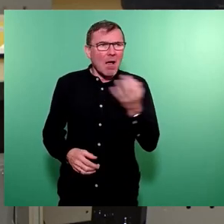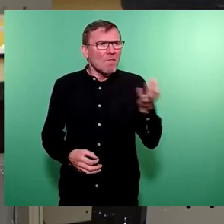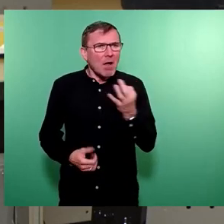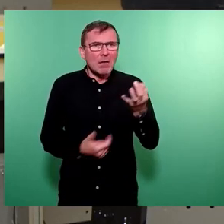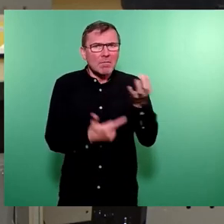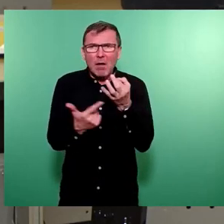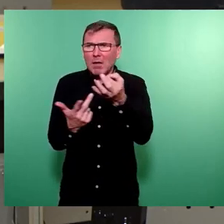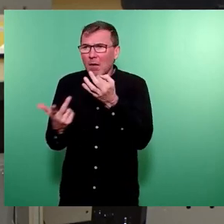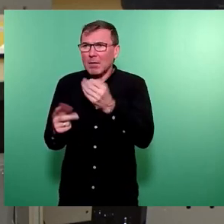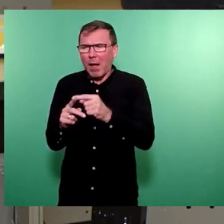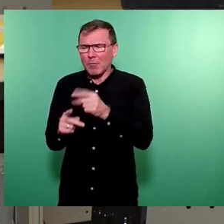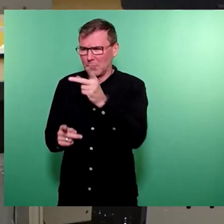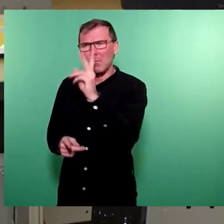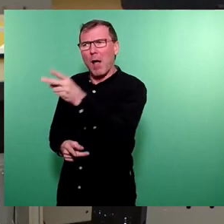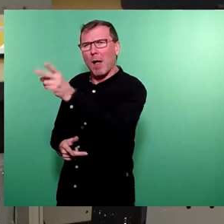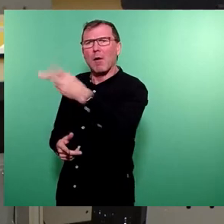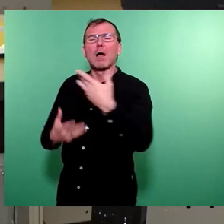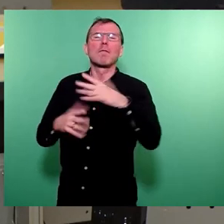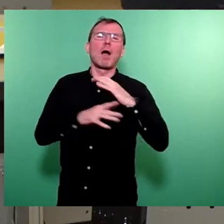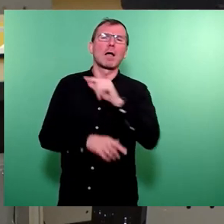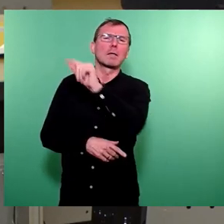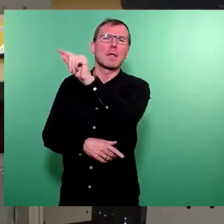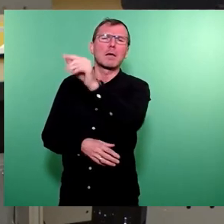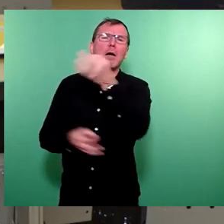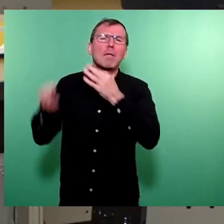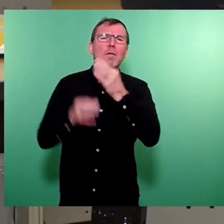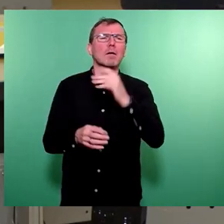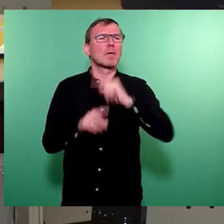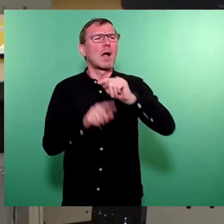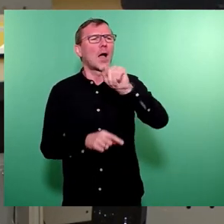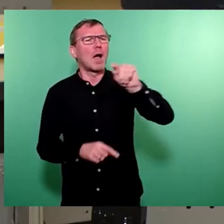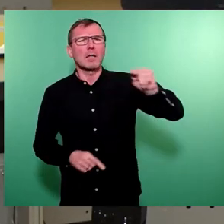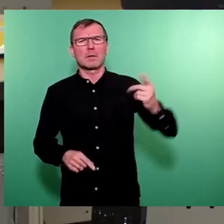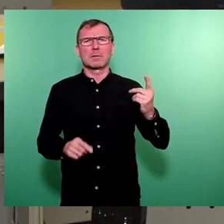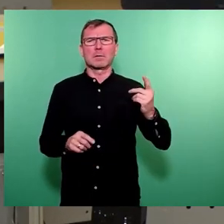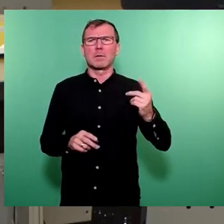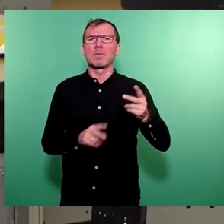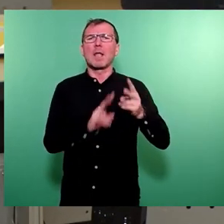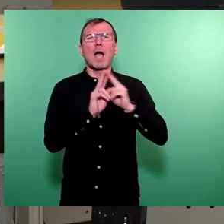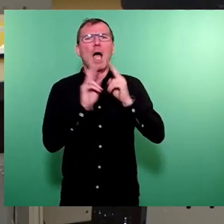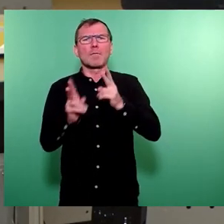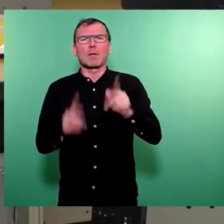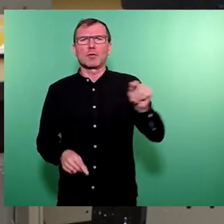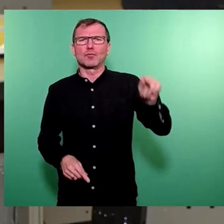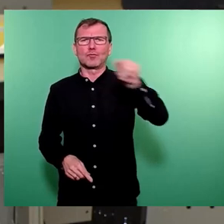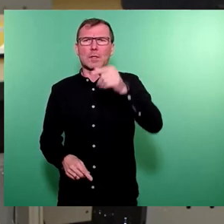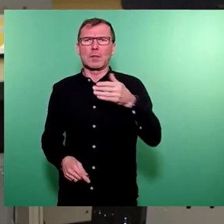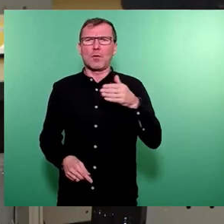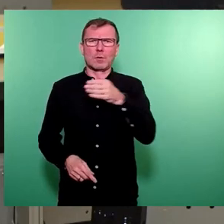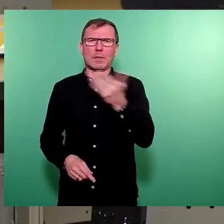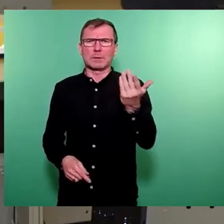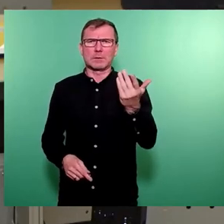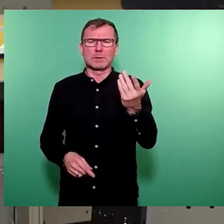insbesondere von freien Trägern dieser Stadt, aber auch vielen anderen, die im Auftrag der Stadt unterwegs sind und dafür von uns gefördert